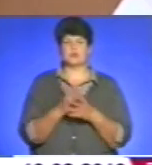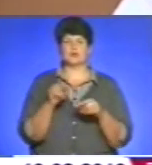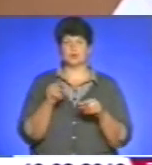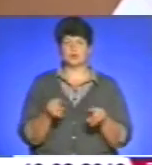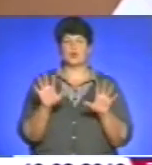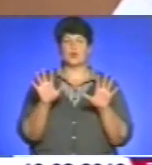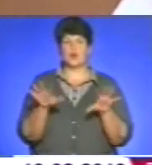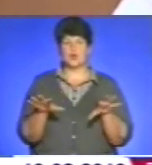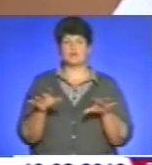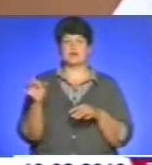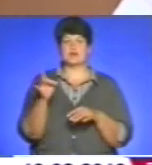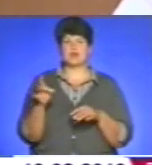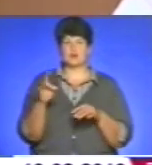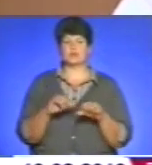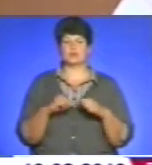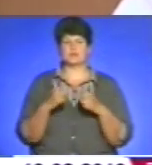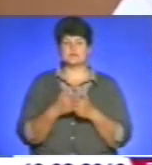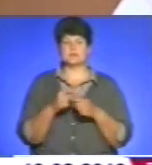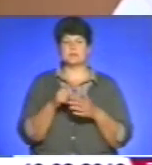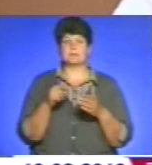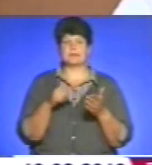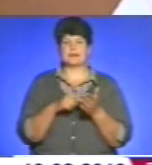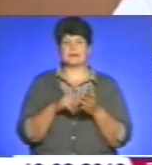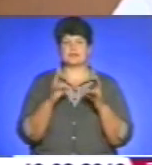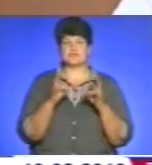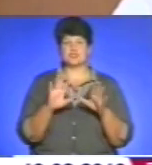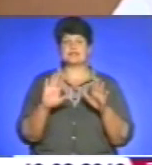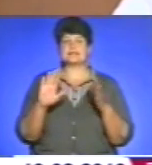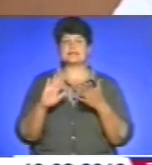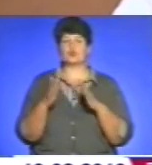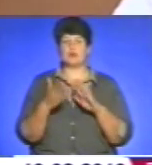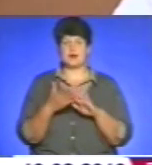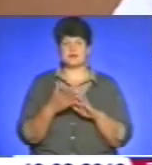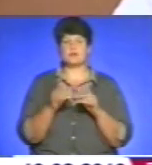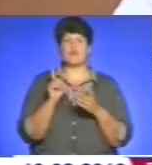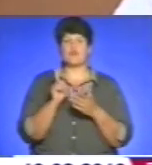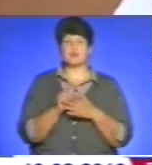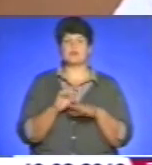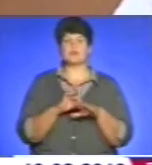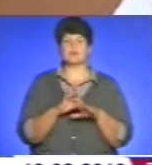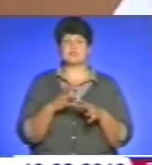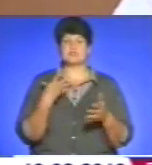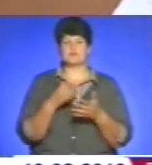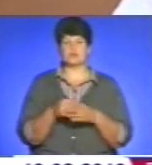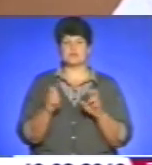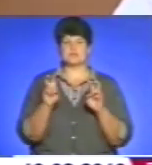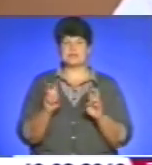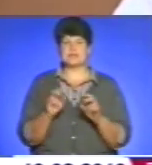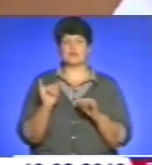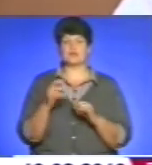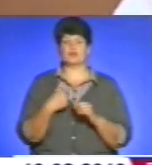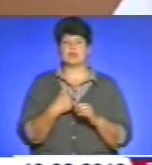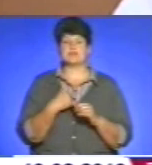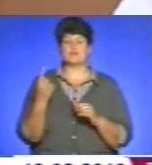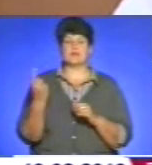голови районних комісій з питань техногенно-екологічної безпеки надзвичайних ситуацій, повинні провести свої засідання. І в нас в першу